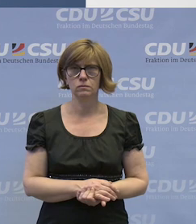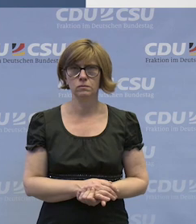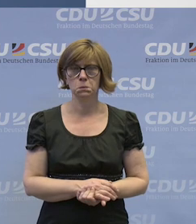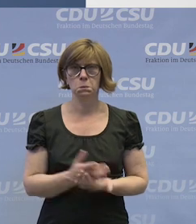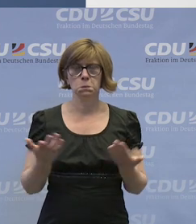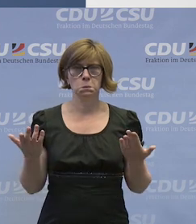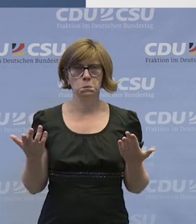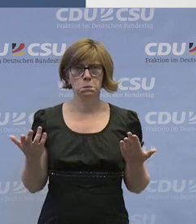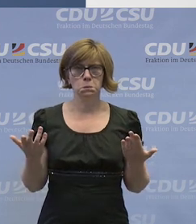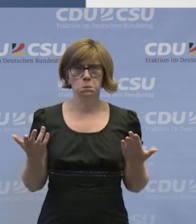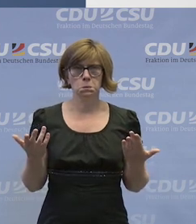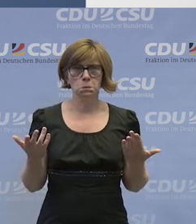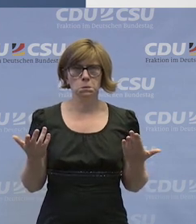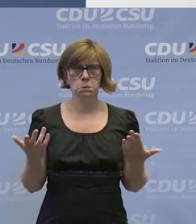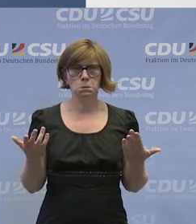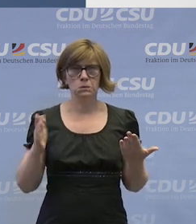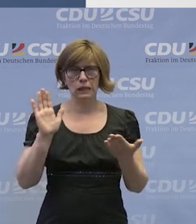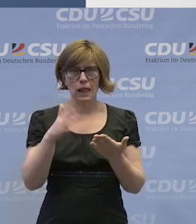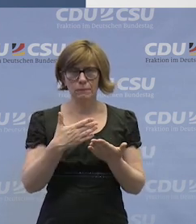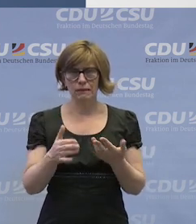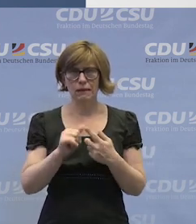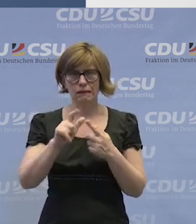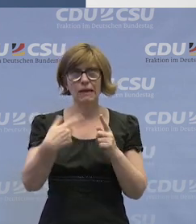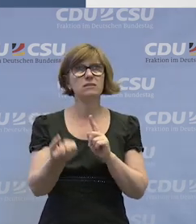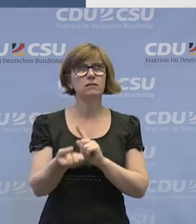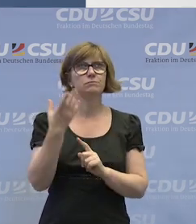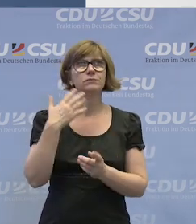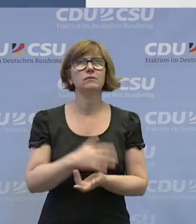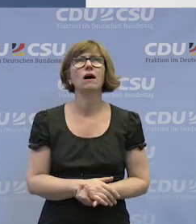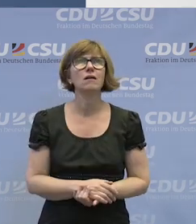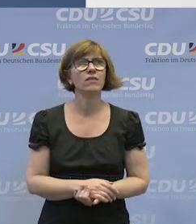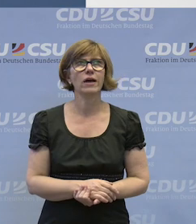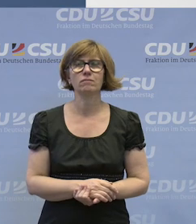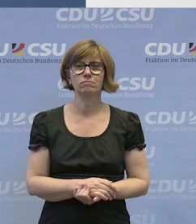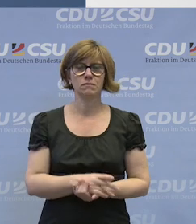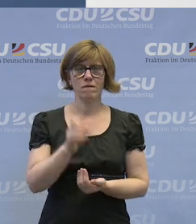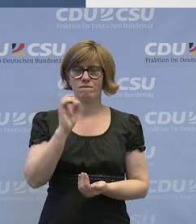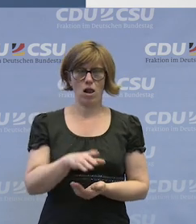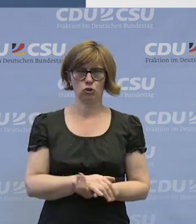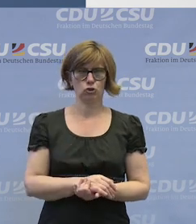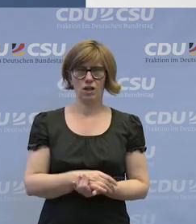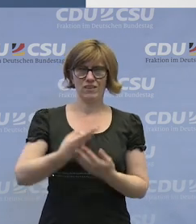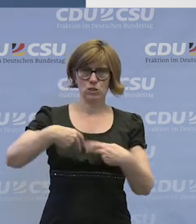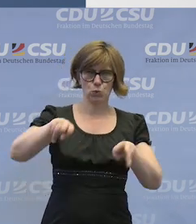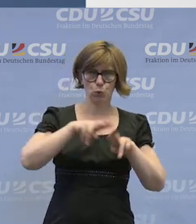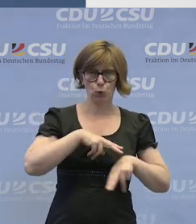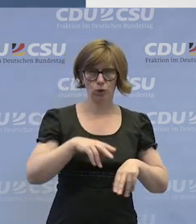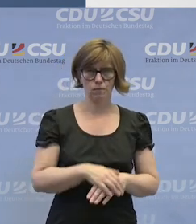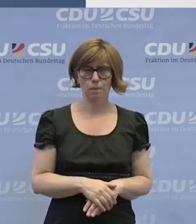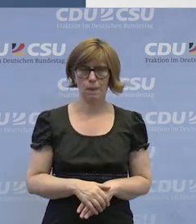An ist es? Das nächste Chart? Aha. Ne. Ne, da sind wir jetzt wieder zurück.